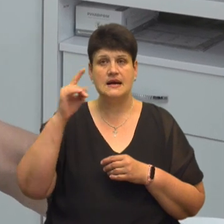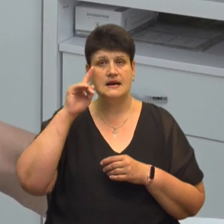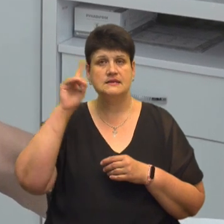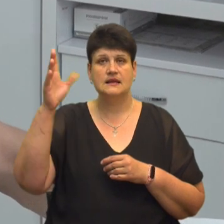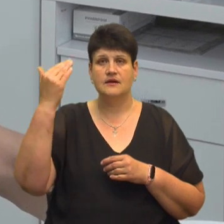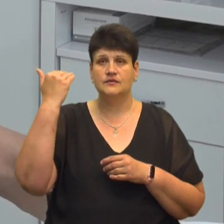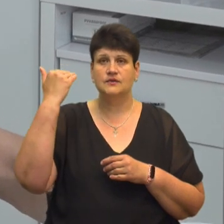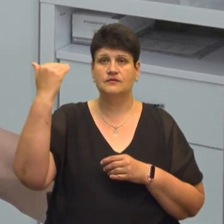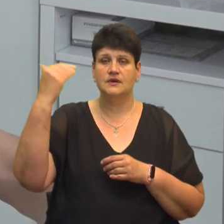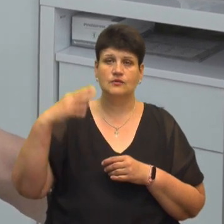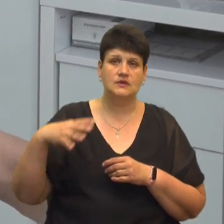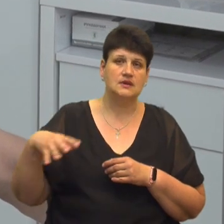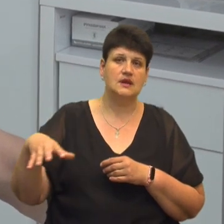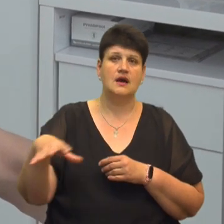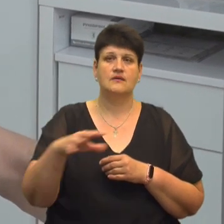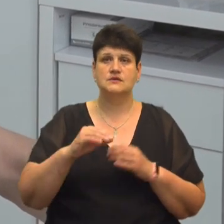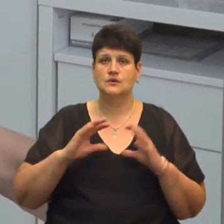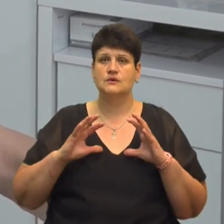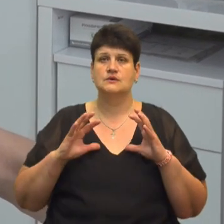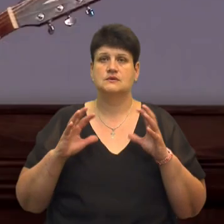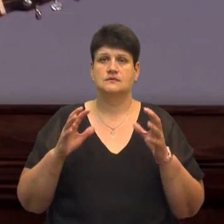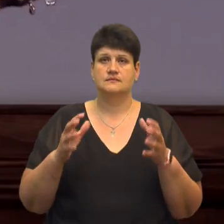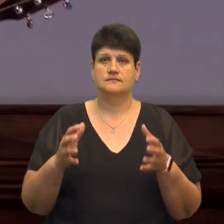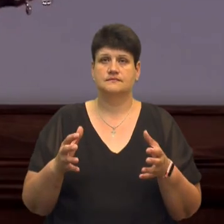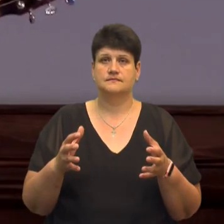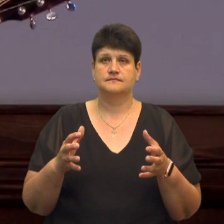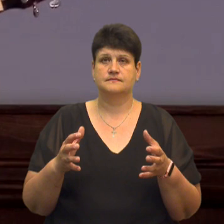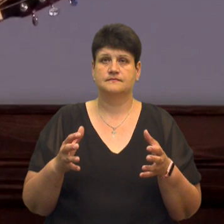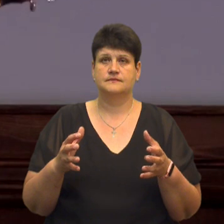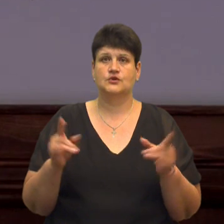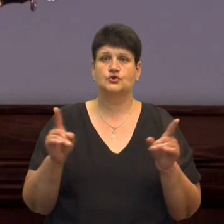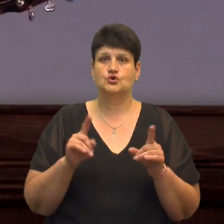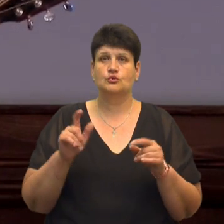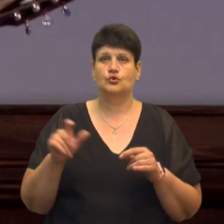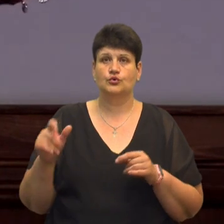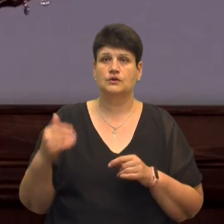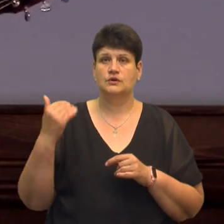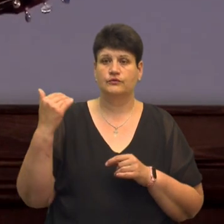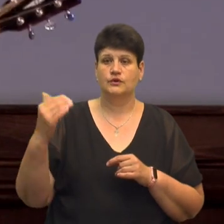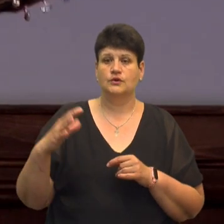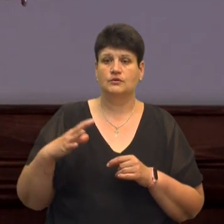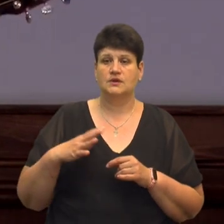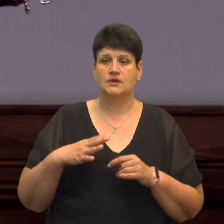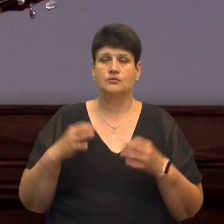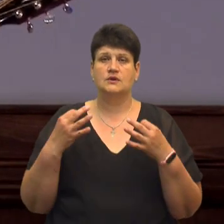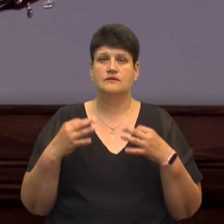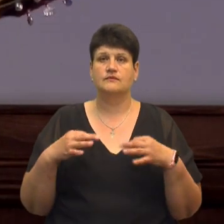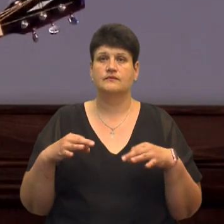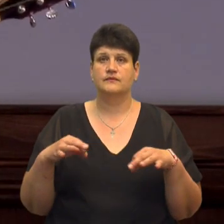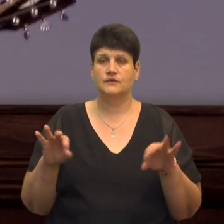твоя над всією землею. Щоб любі твої були визволені,